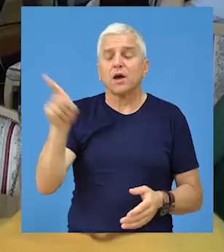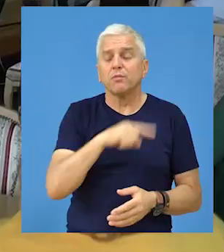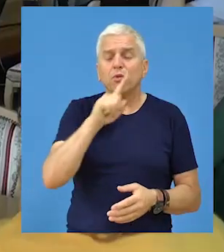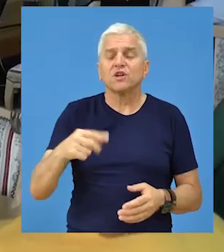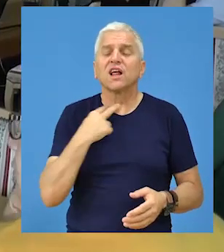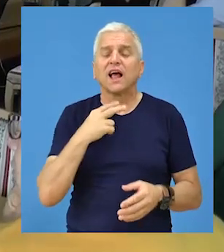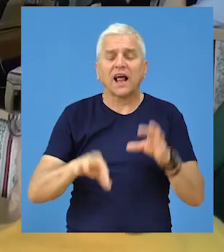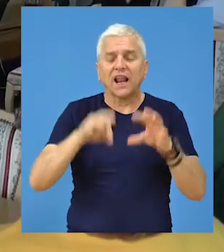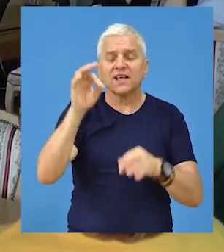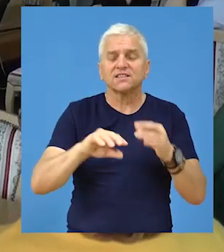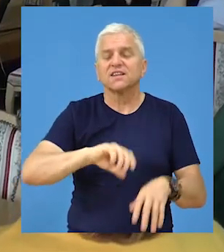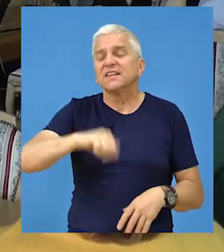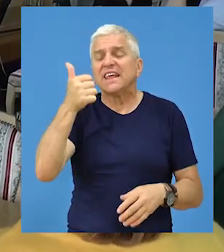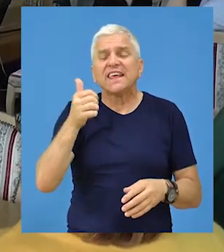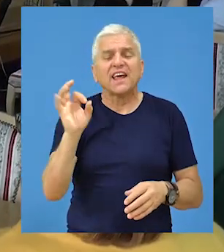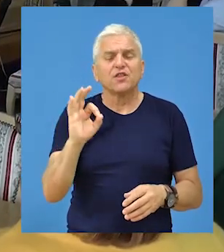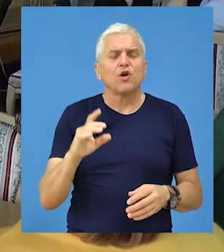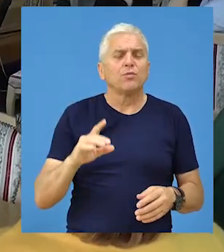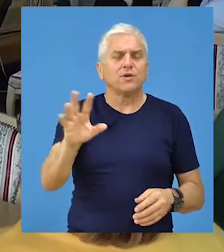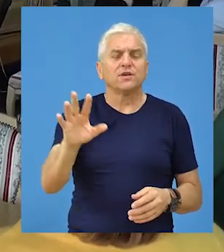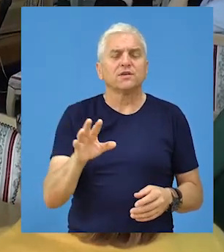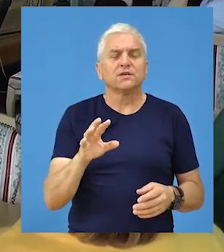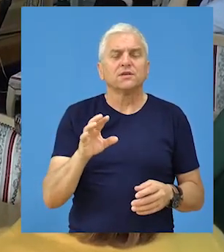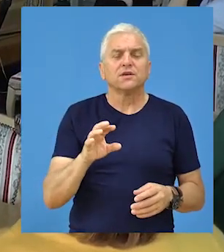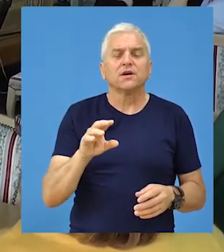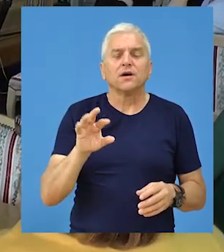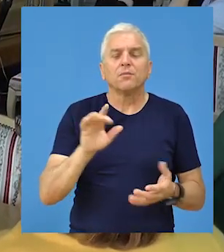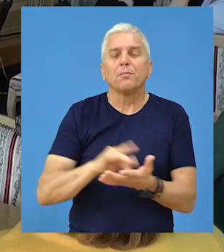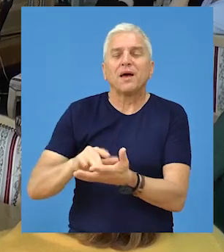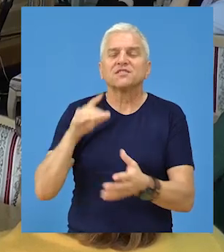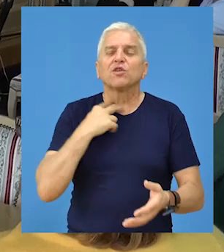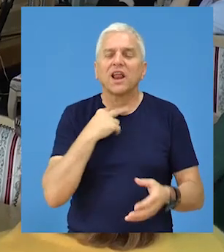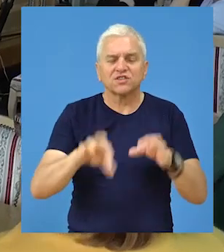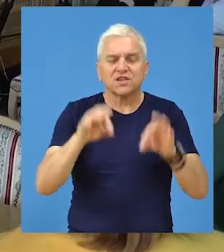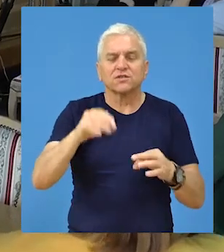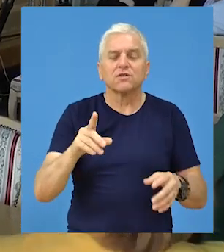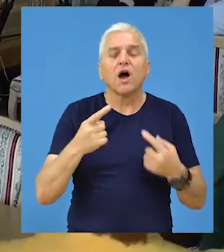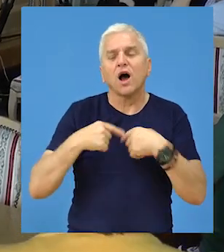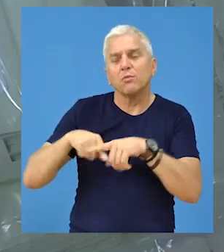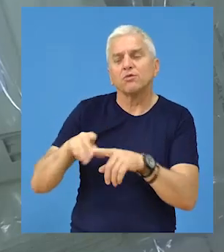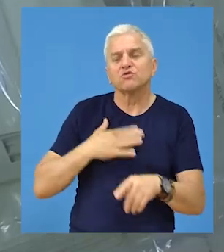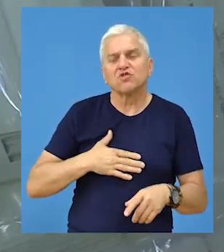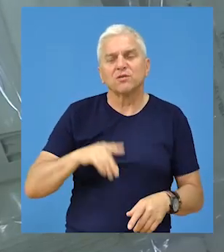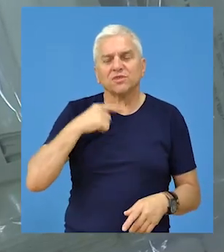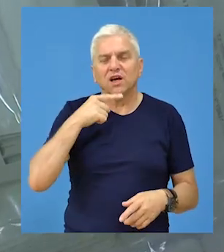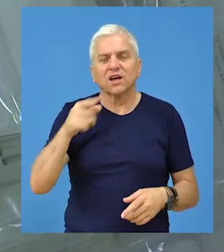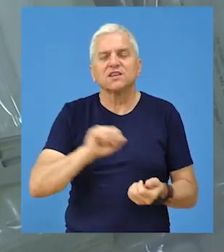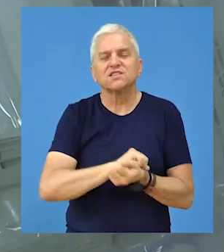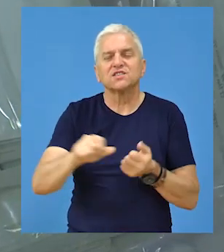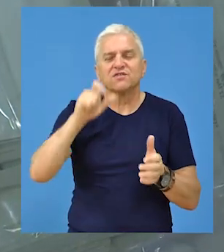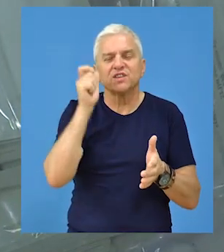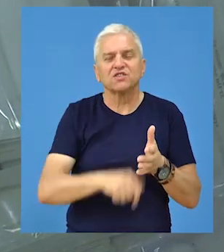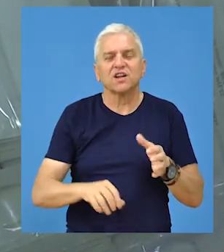nije puništila glasanje ni na jednom biračkom mestu. Posebno želim da napomenem i što želim da istaknem,